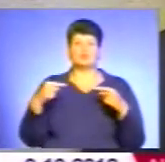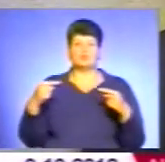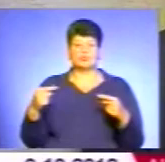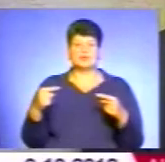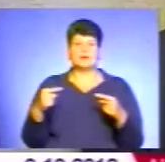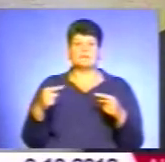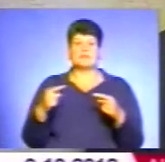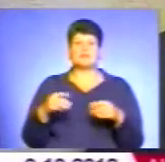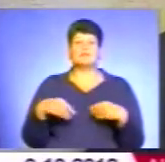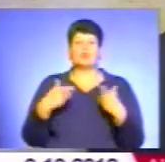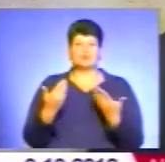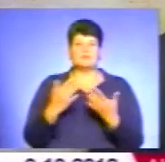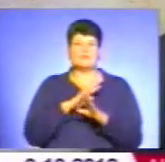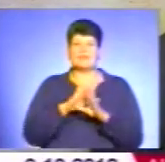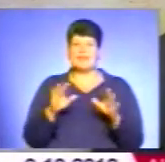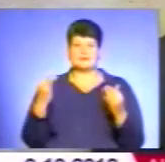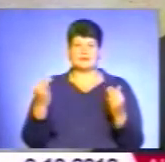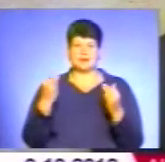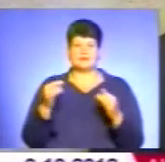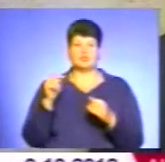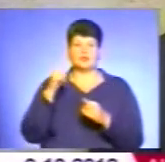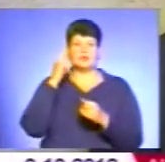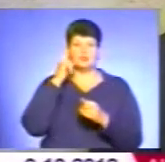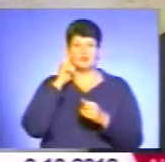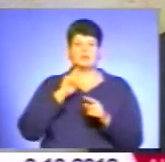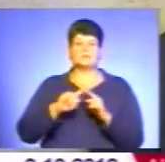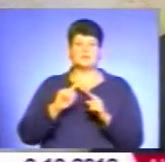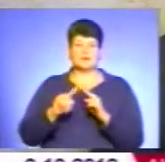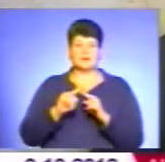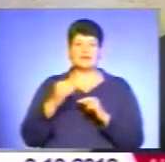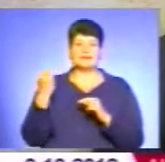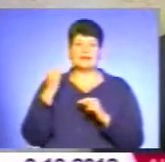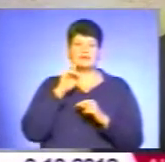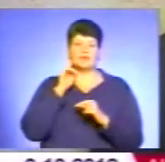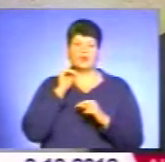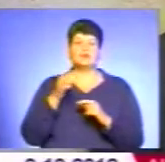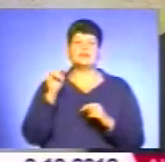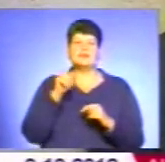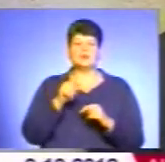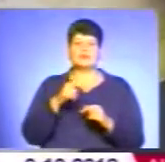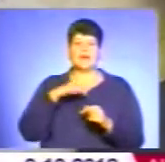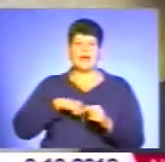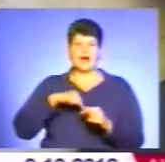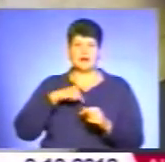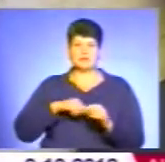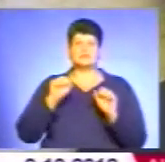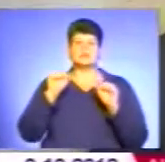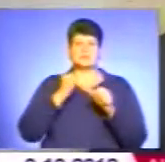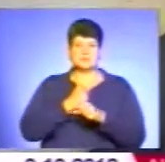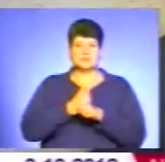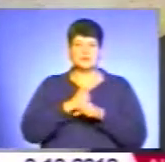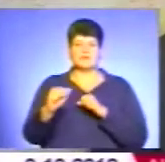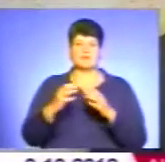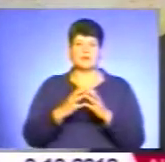пропонується, їм вже не цікавий. І тому, я думаю, що неодмінно такі інтереси молоді. І той її характер змусить партії